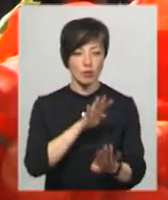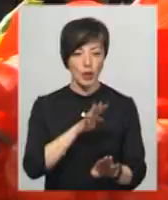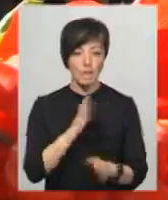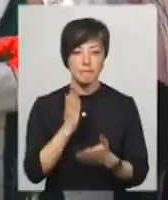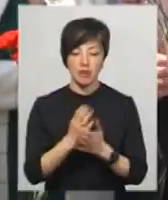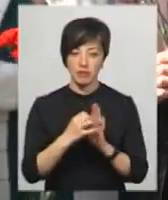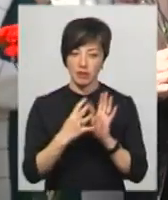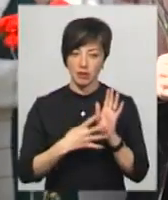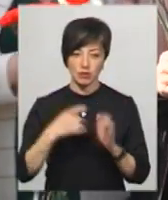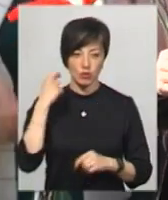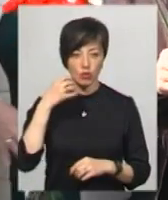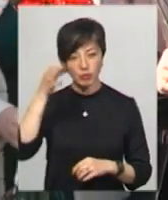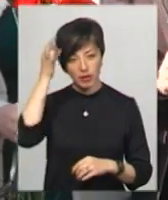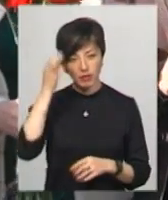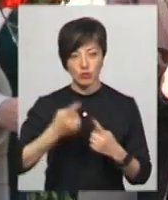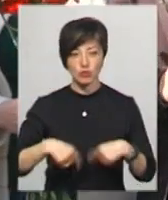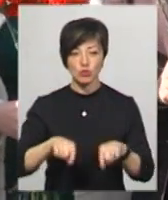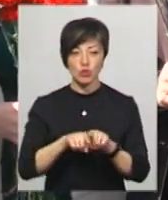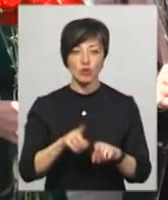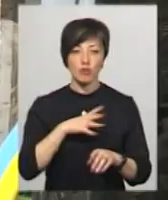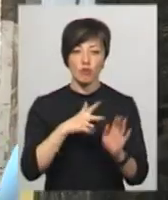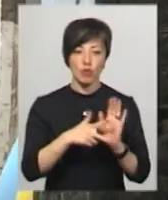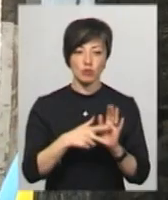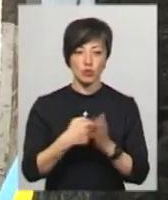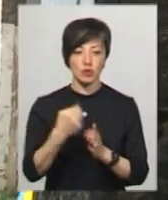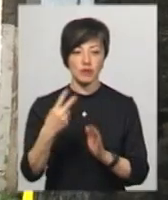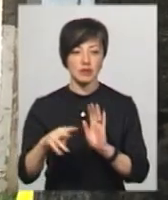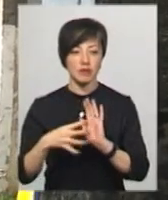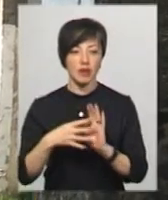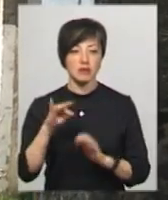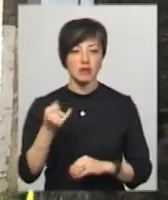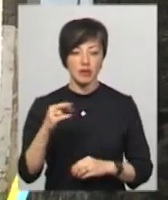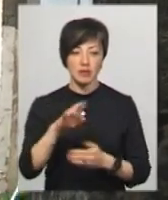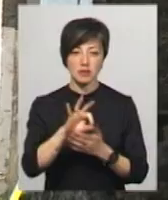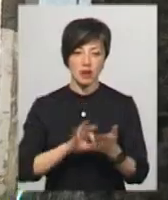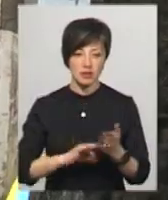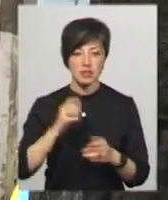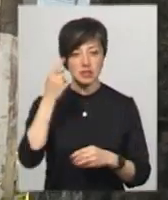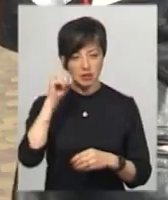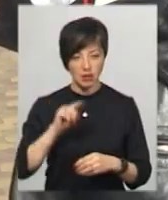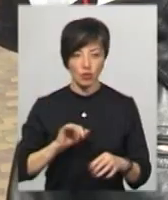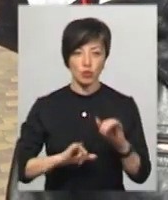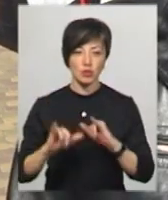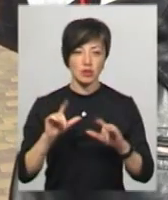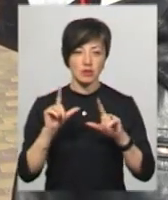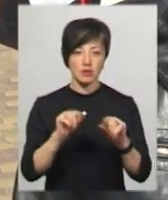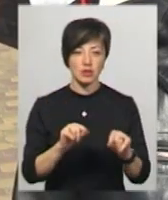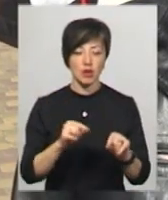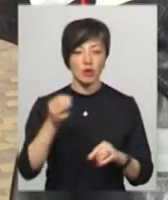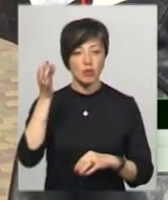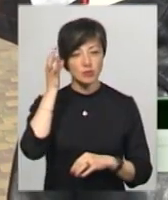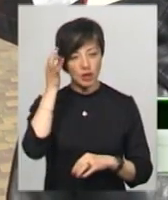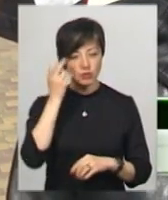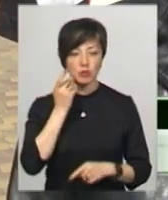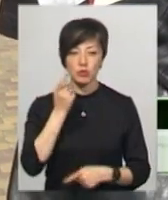неповних 19 років. Пригадую, у зоні Чорнобиля був з 8 до 29 травня і відразу знав, куди і навіщо їде. Воно постійно згадується,